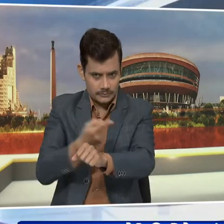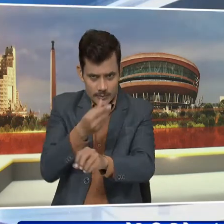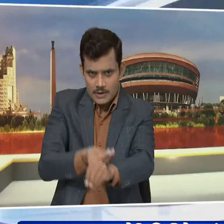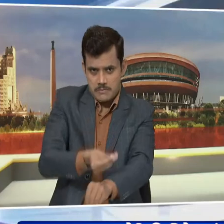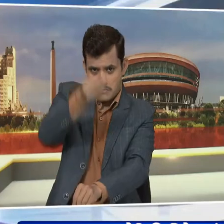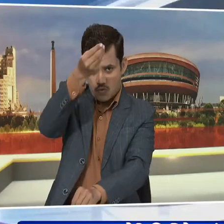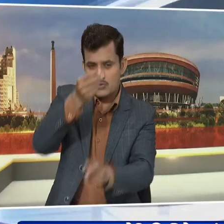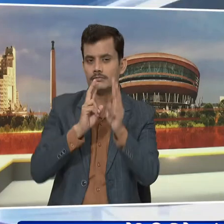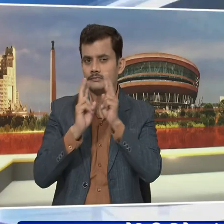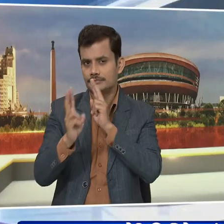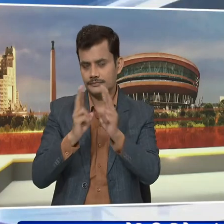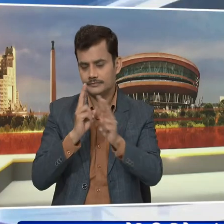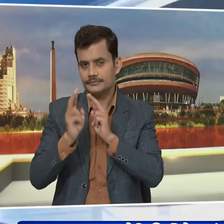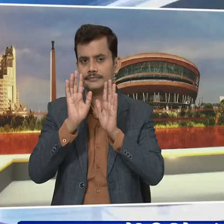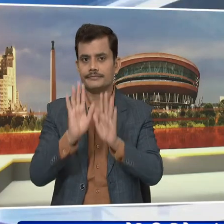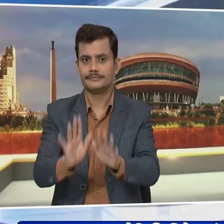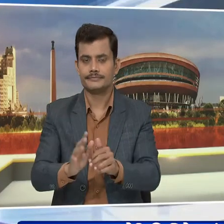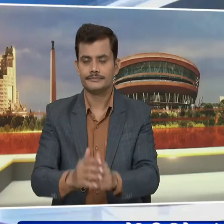समय तक चली